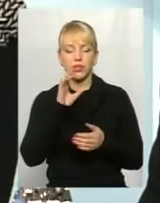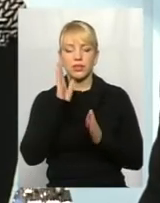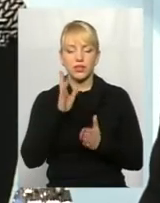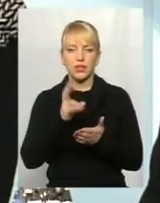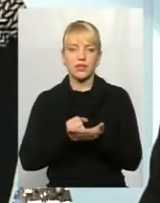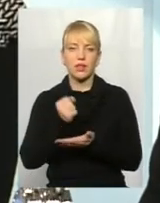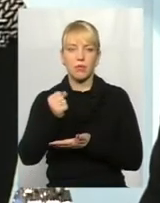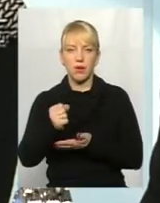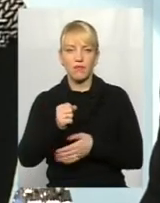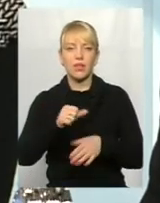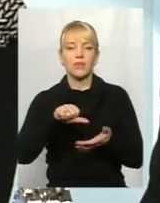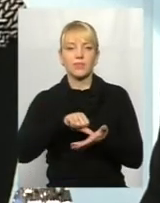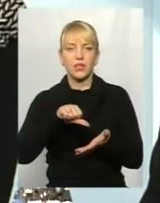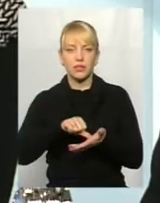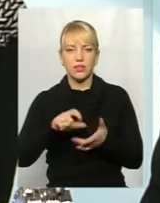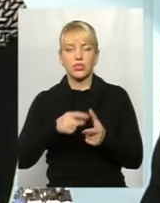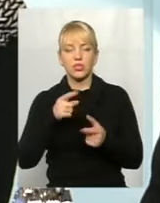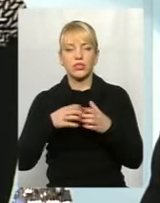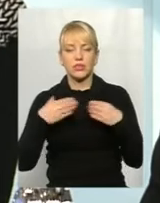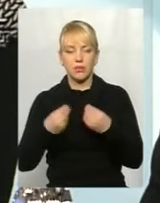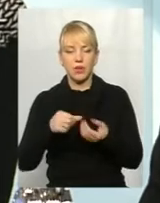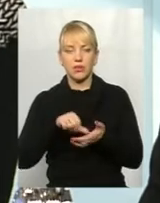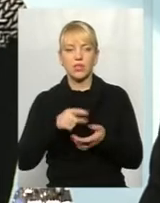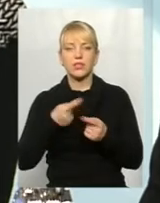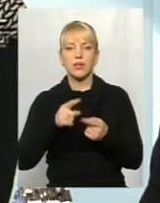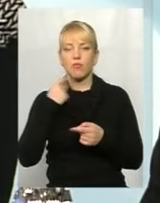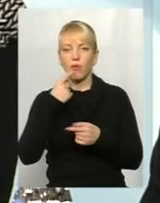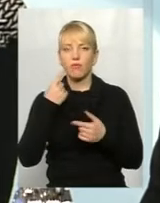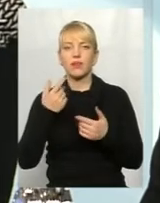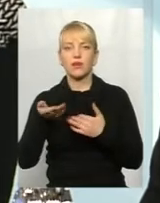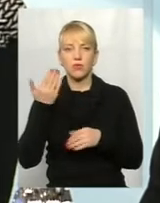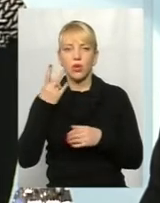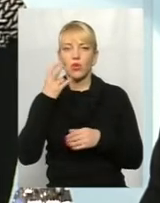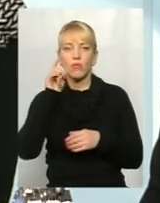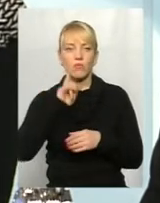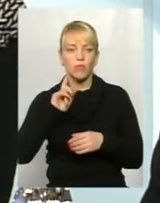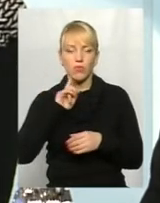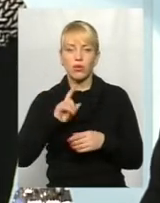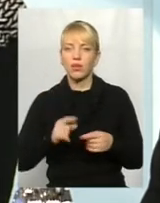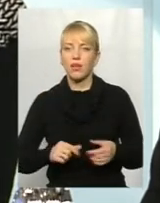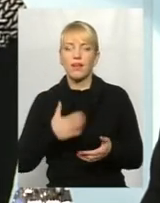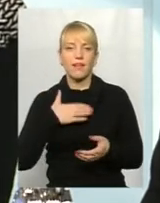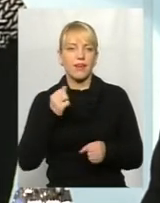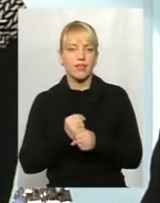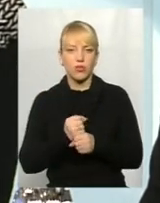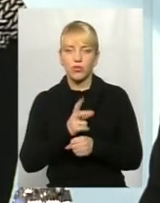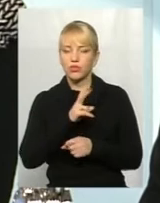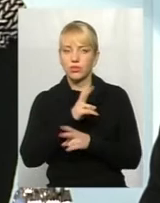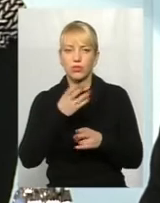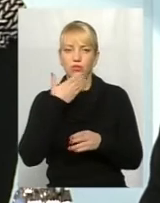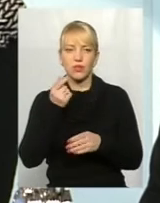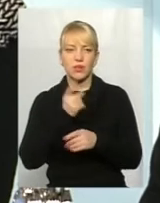дільничого терапевта чи сімейного лікаря, це мова йде давно, але поки що ніхто категорично цього не забороняє.